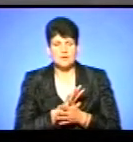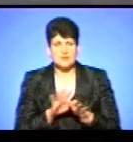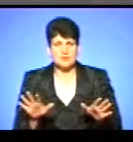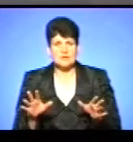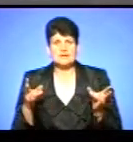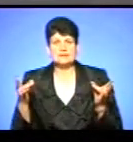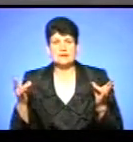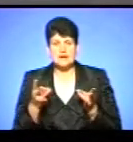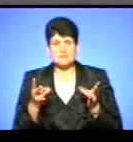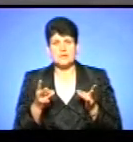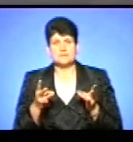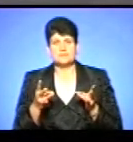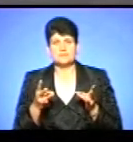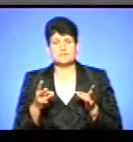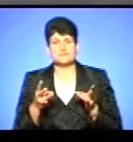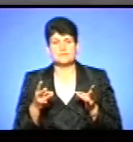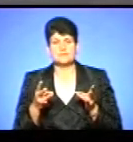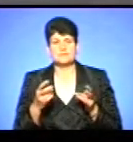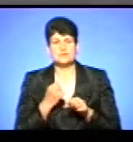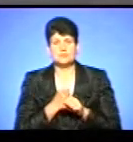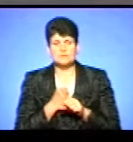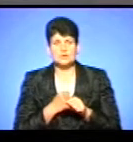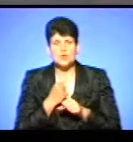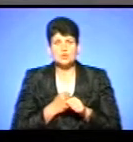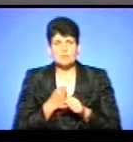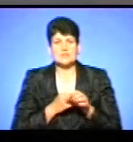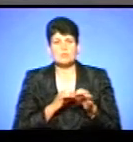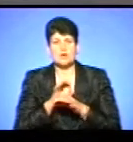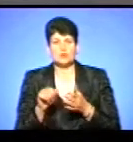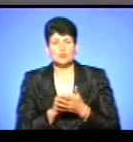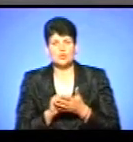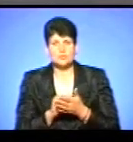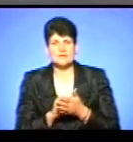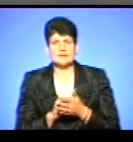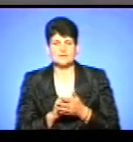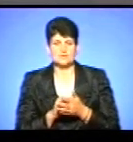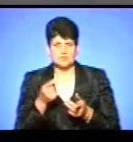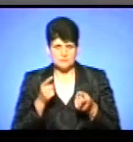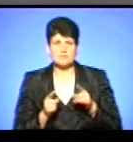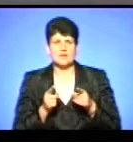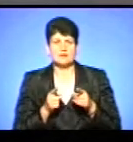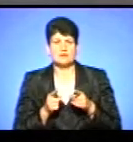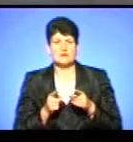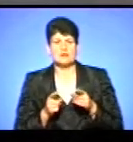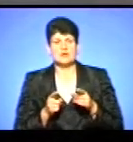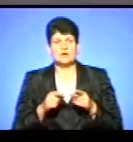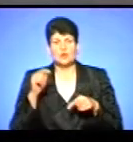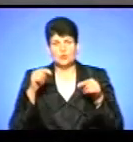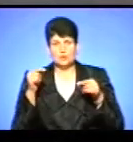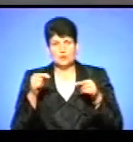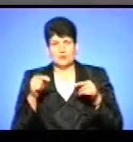Насамперед, треба закласти, розробити якусь проєктну документацію, таку дієву, відвести всі ті стоки дощові,